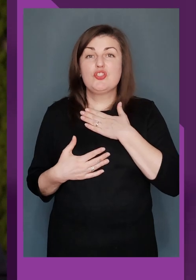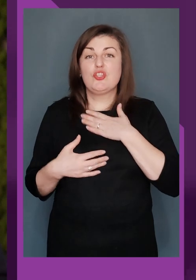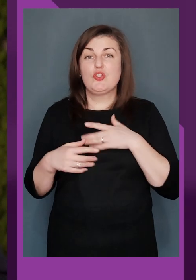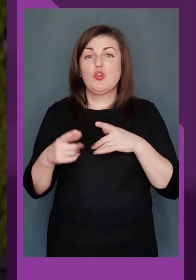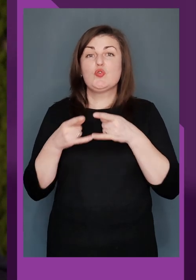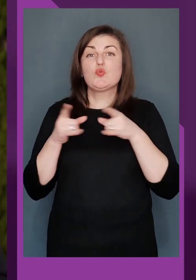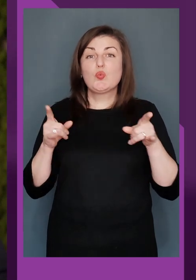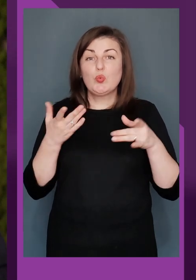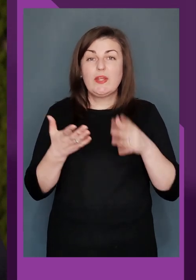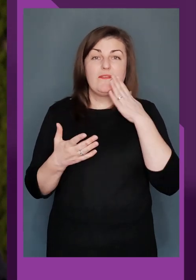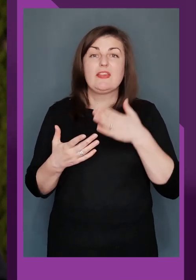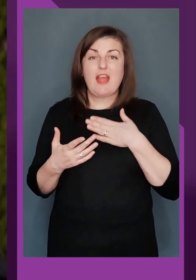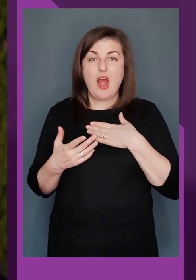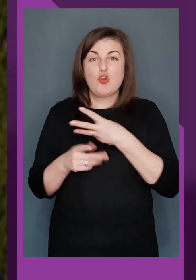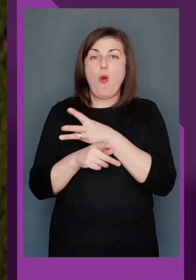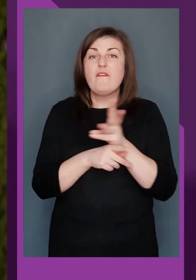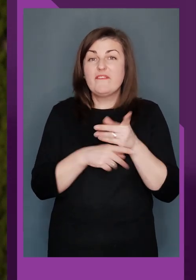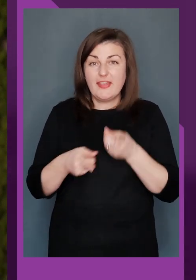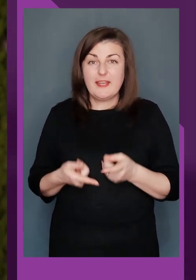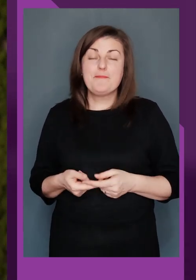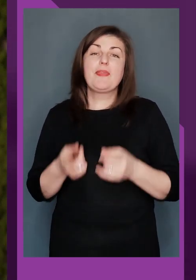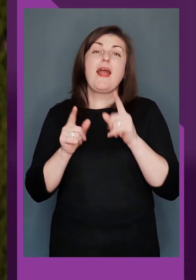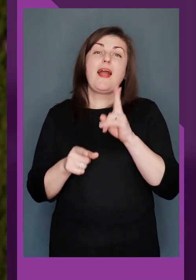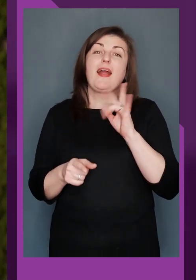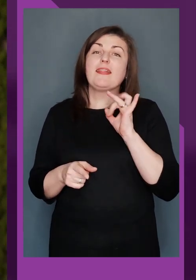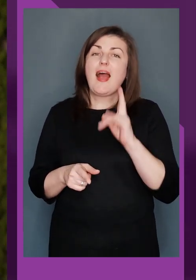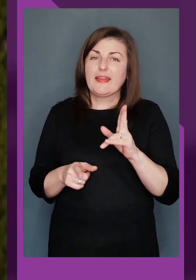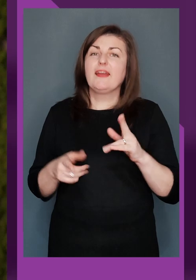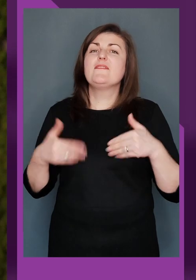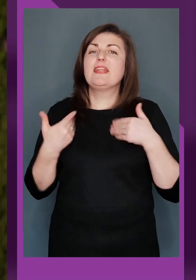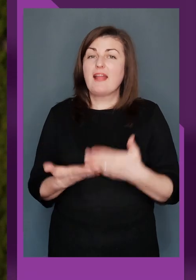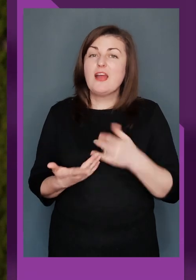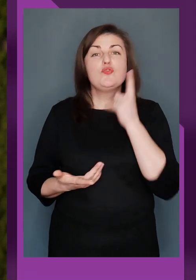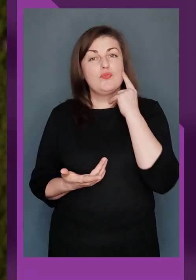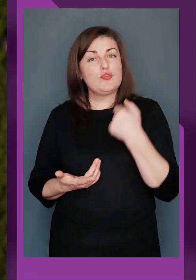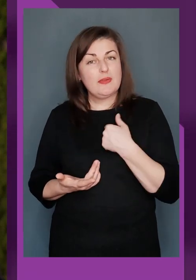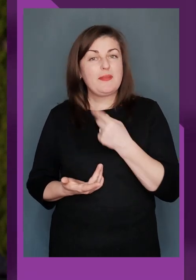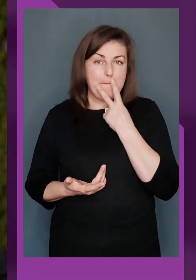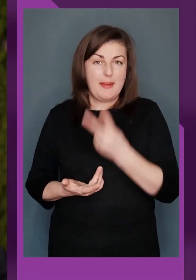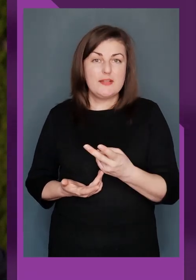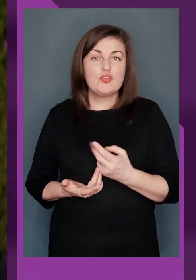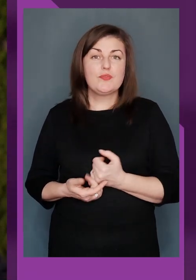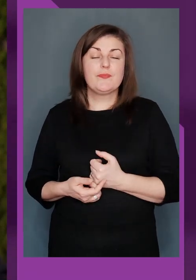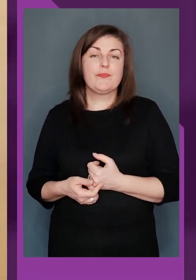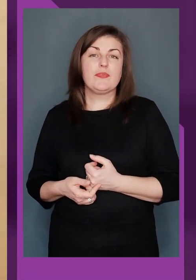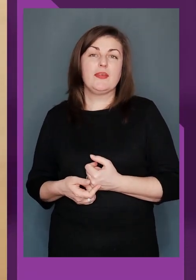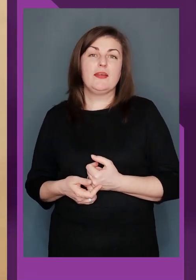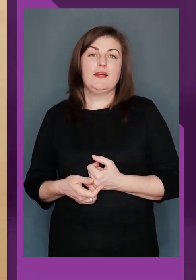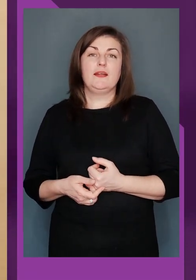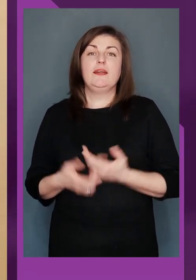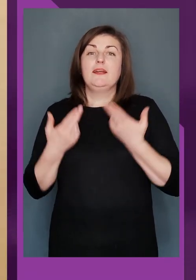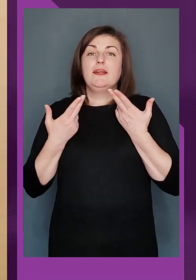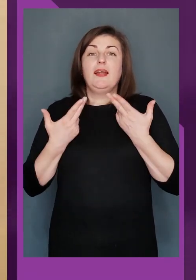нашій студії, в нашому ефірі точніше. Отож, Кнарік, вітаю тебе. Чуєш ти мене, чи бачиш?